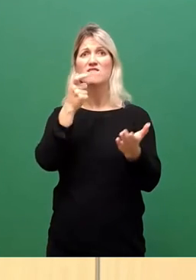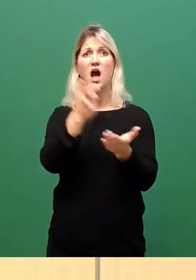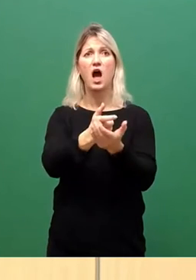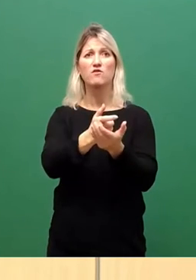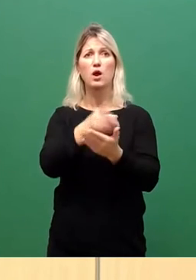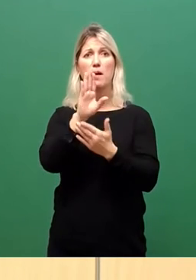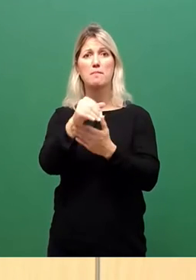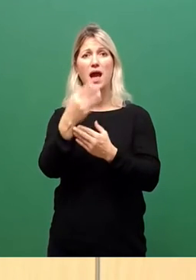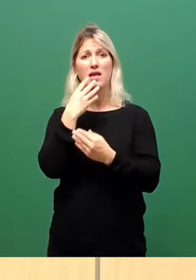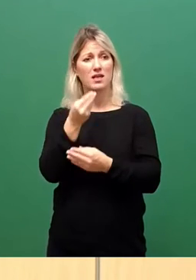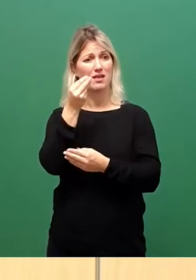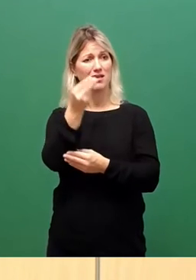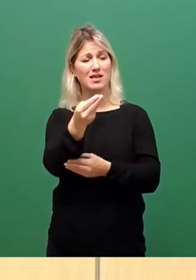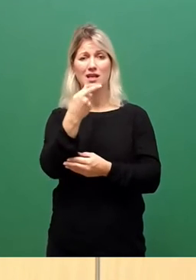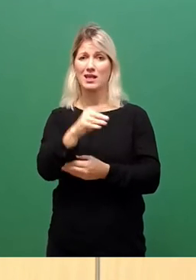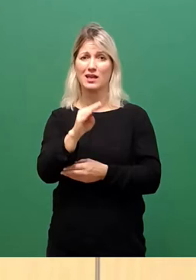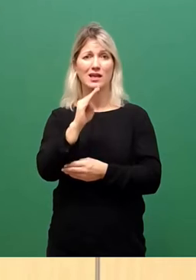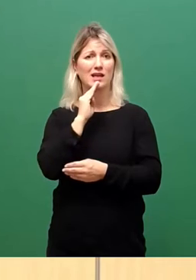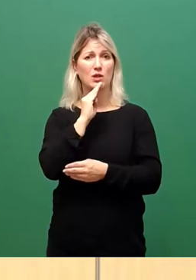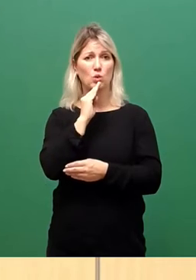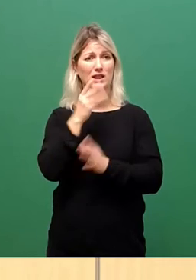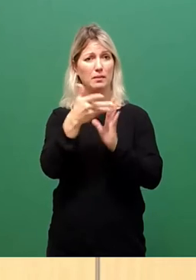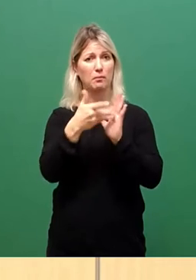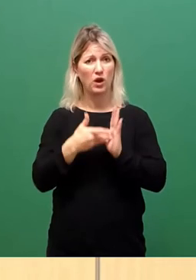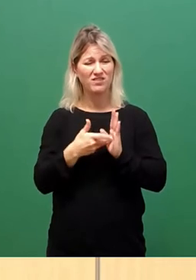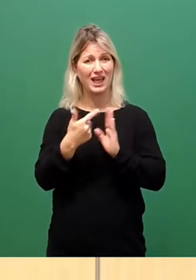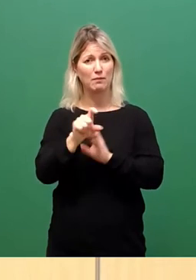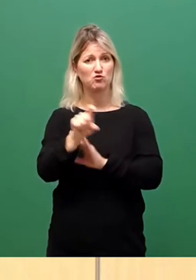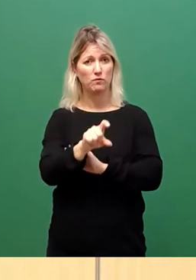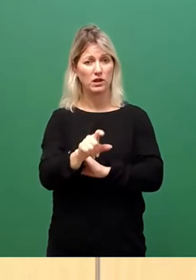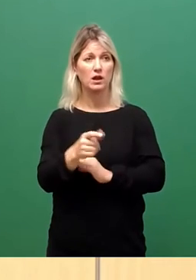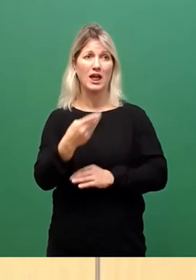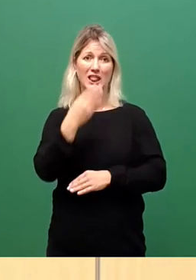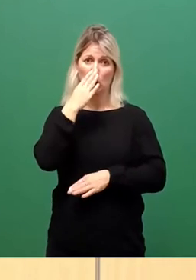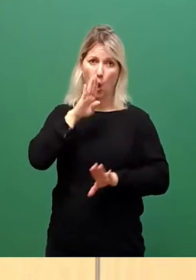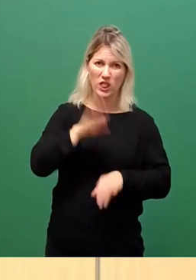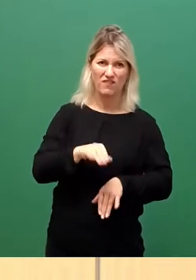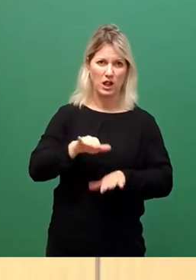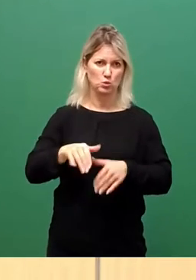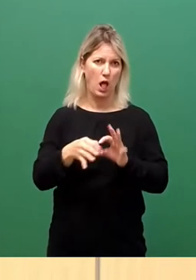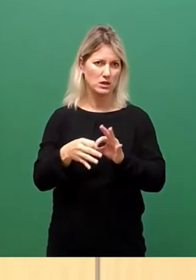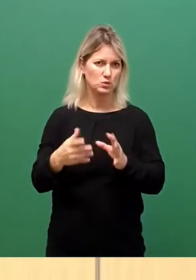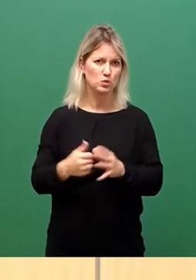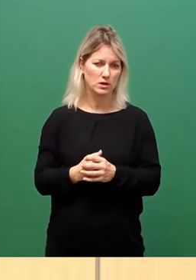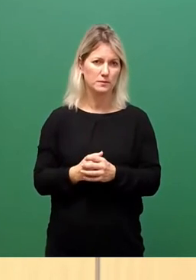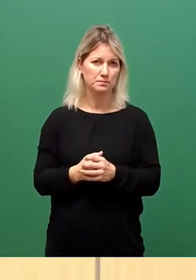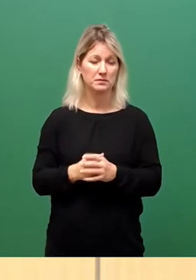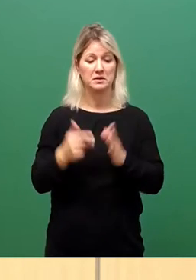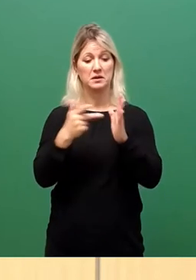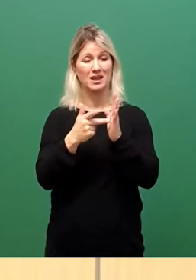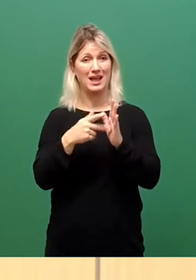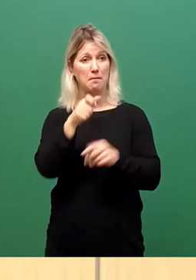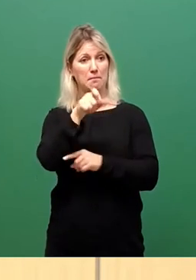ungenügend geprüfter Impfstoffe, Notfallzulassungen. Drittens, ist Bürgernauf seit der